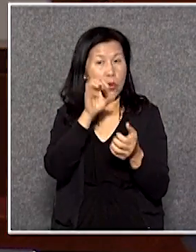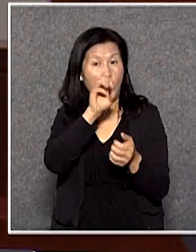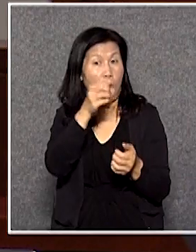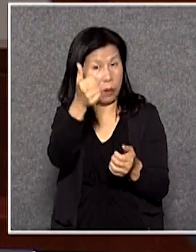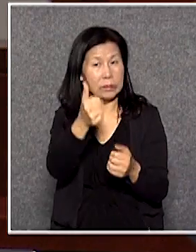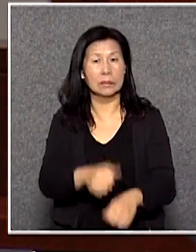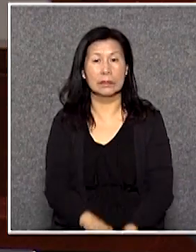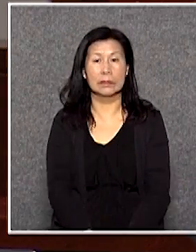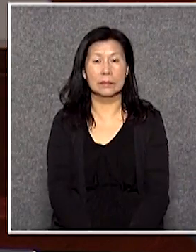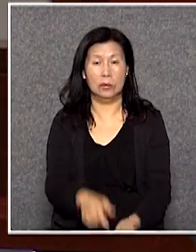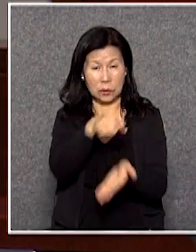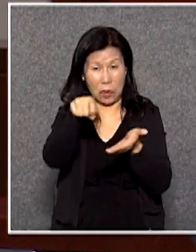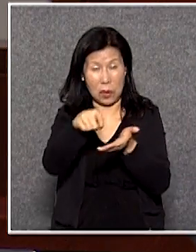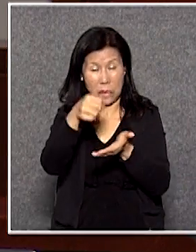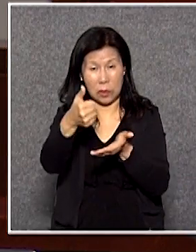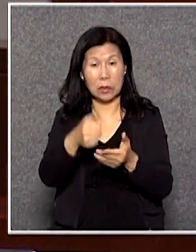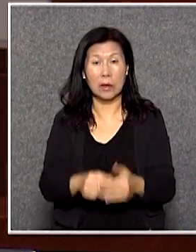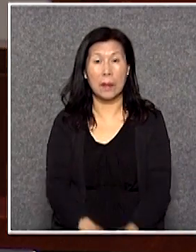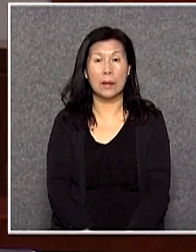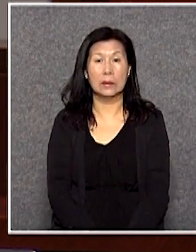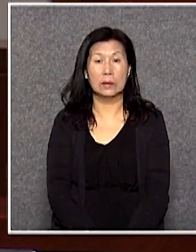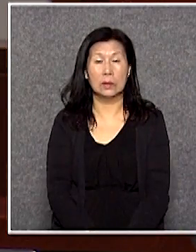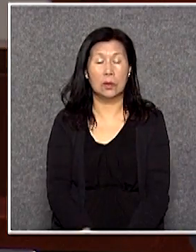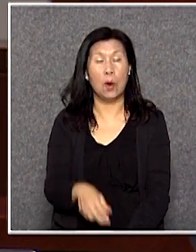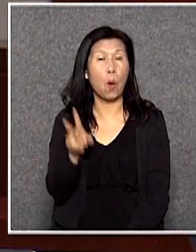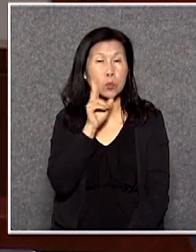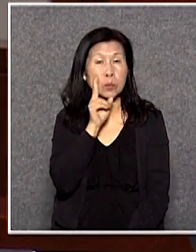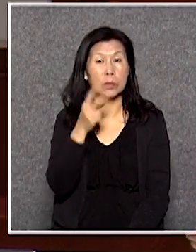但是為何在這方面譬如在